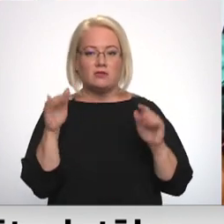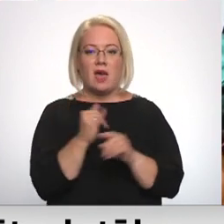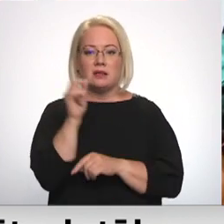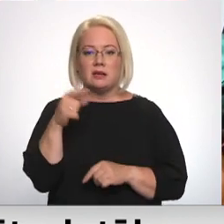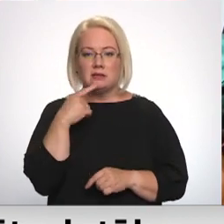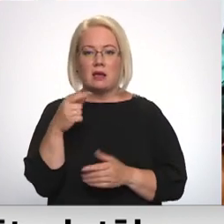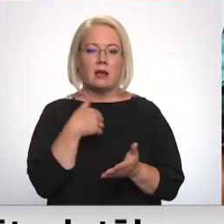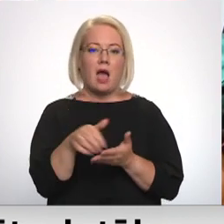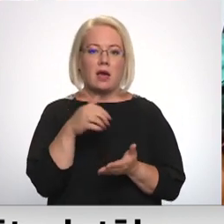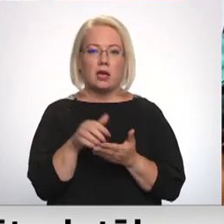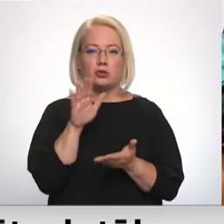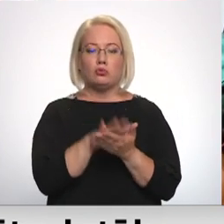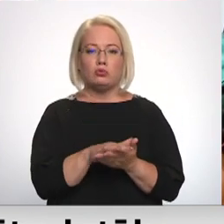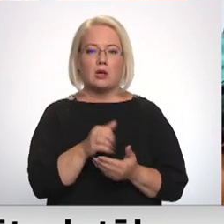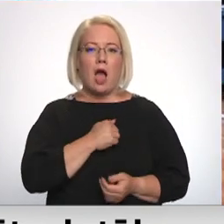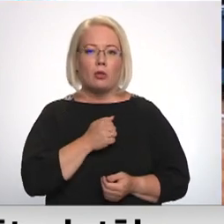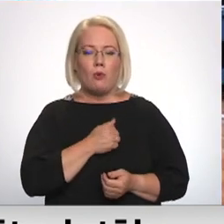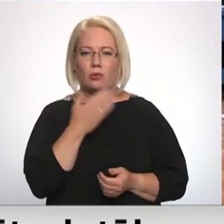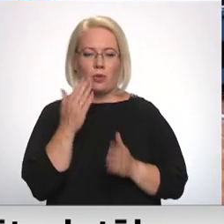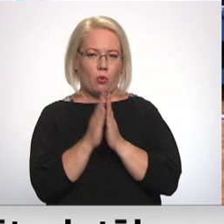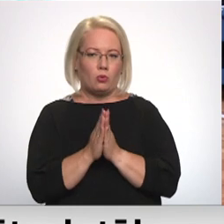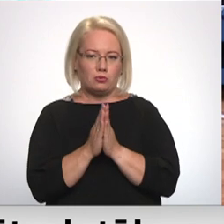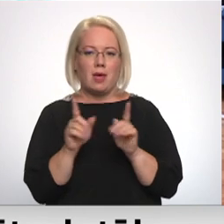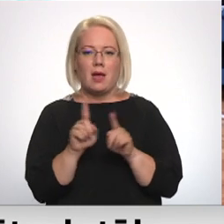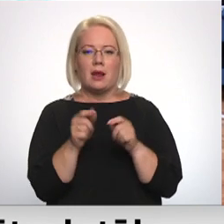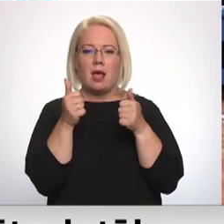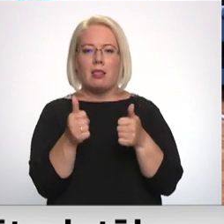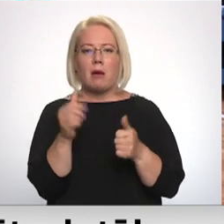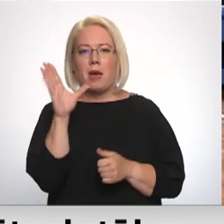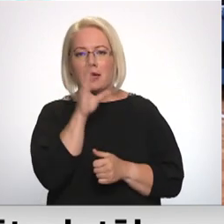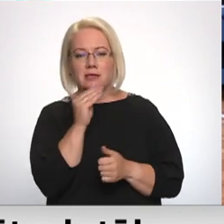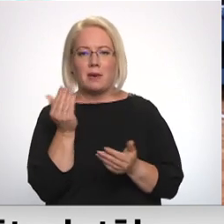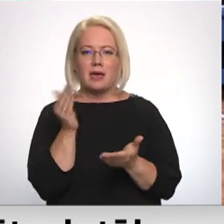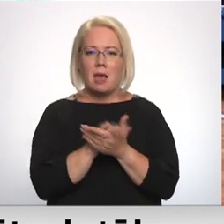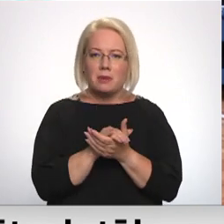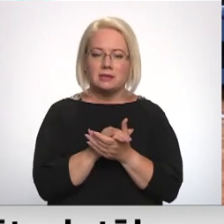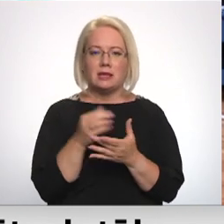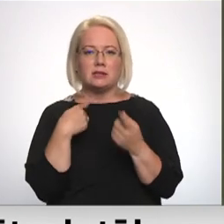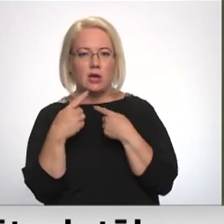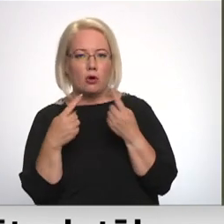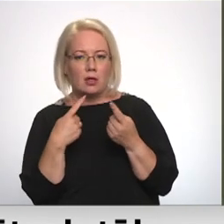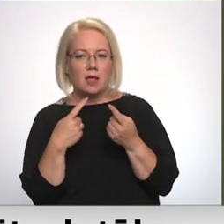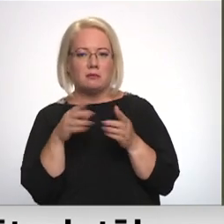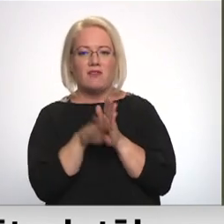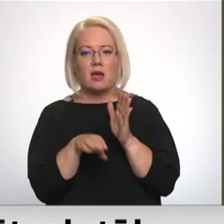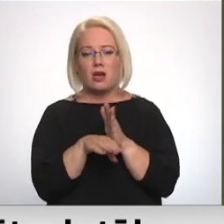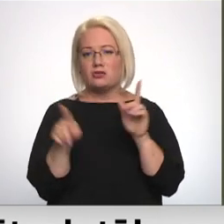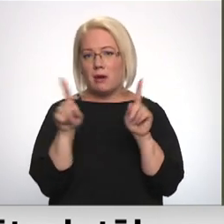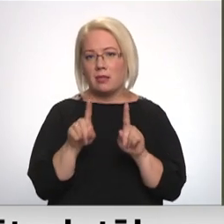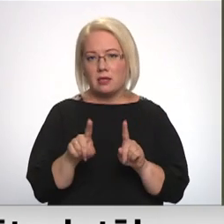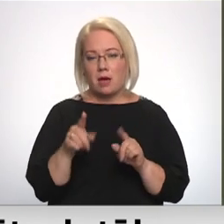gājiens uz aglonu nav tikai lūkšanas, bet arī ļoti laba iespēja iepazīties, sarunāties par vienkāršām lietām,